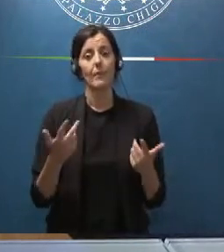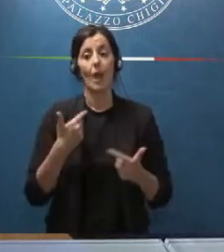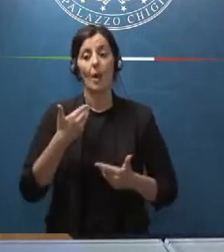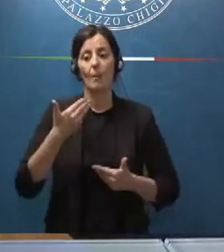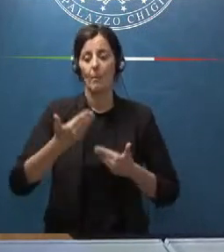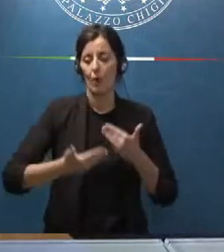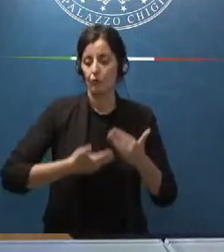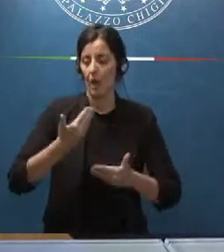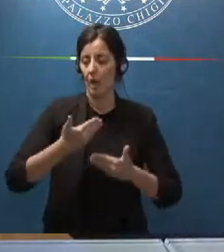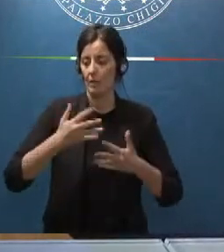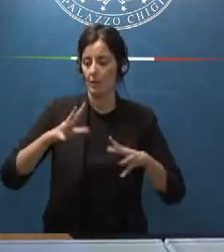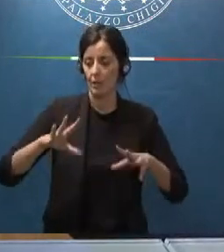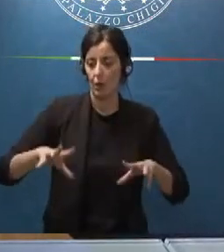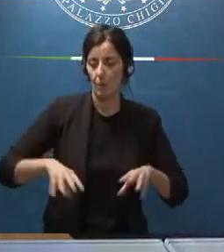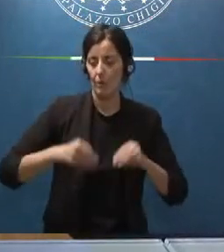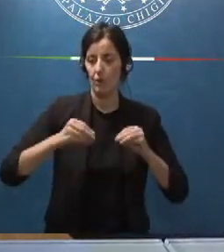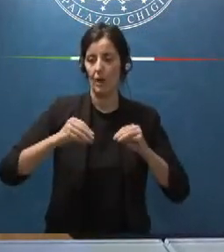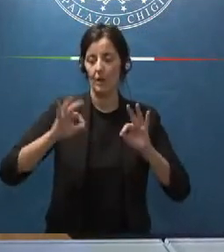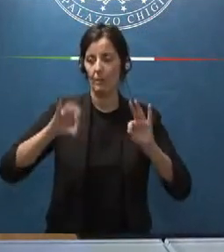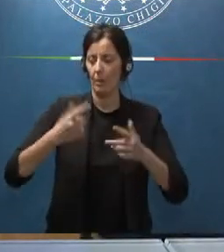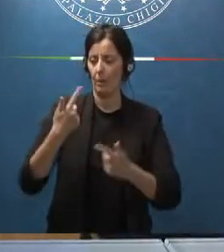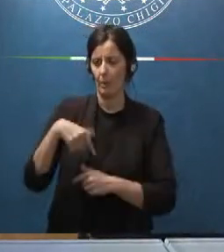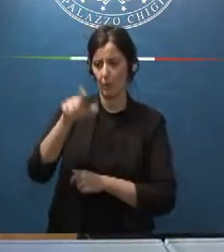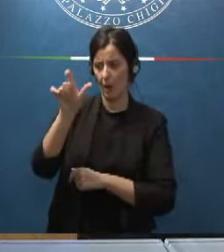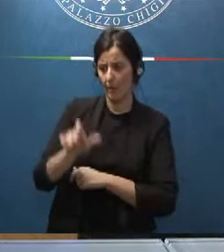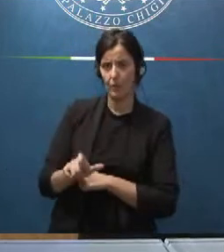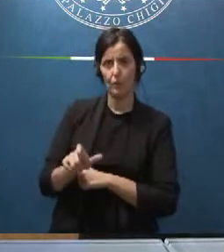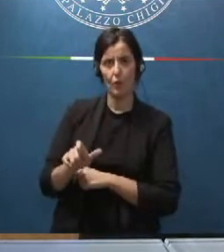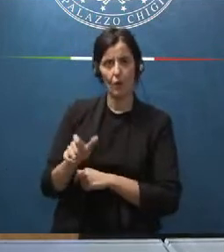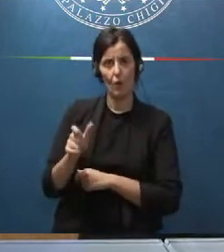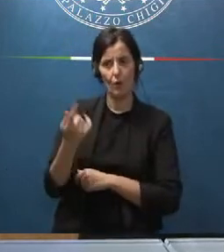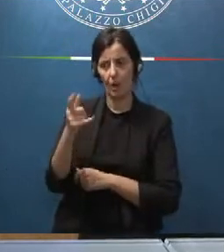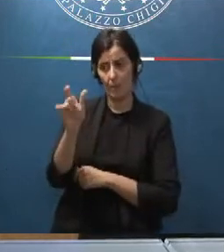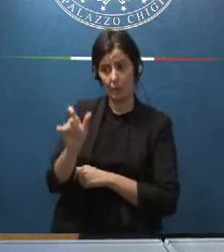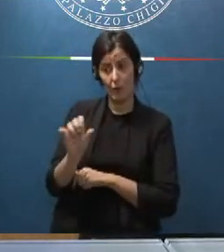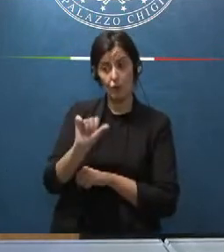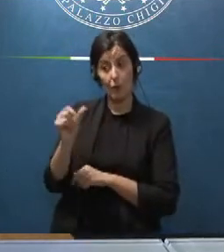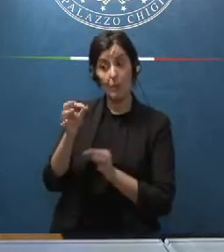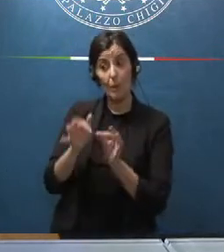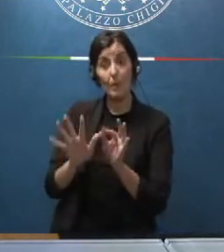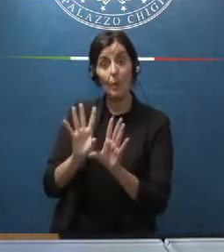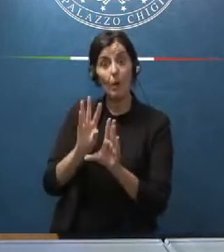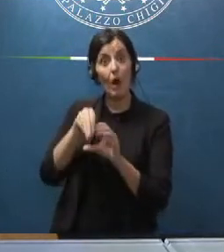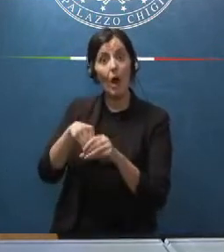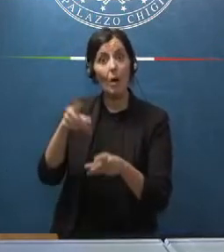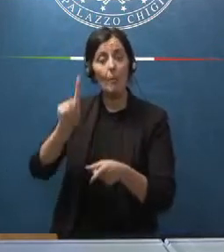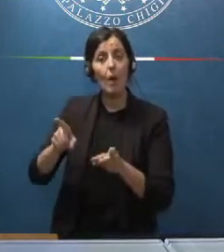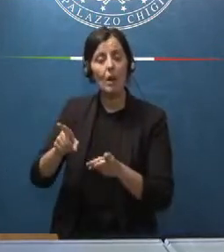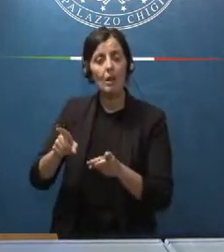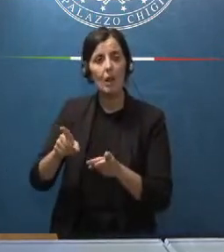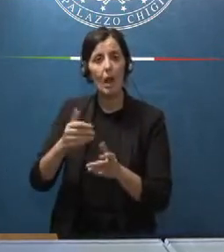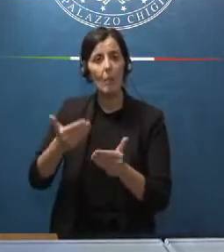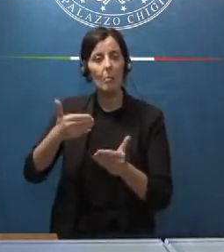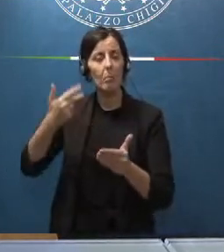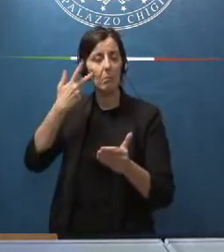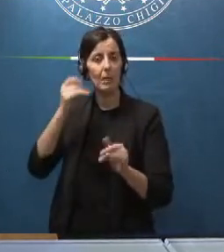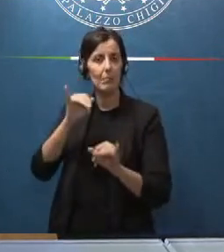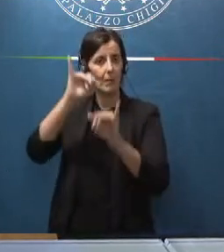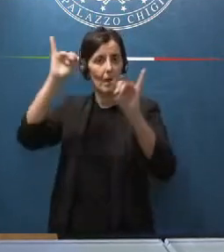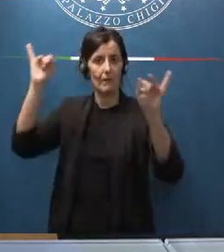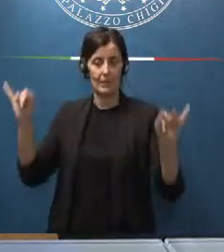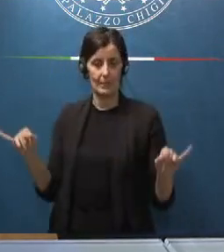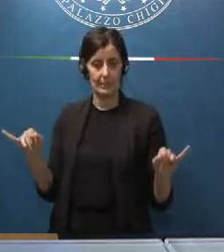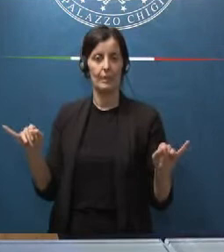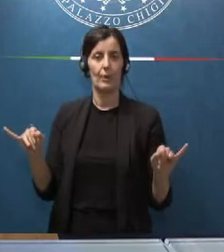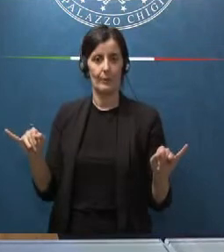accesi iniziati nei confronti di una persona guarda caso sono nel momento in cui è entrata in politica non si era vista nella storia nella